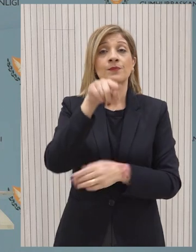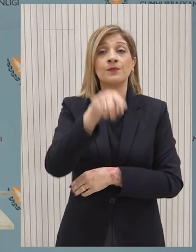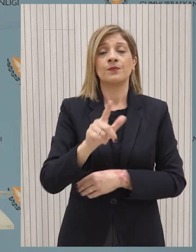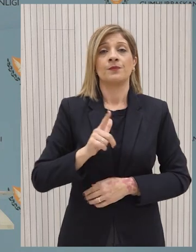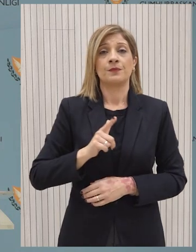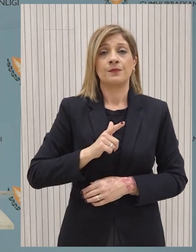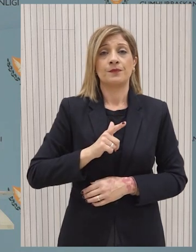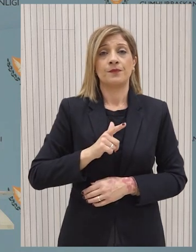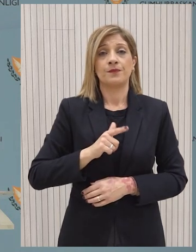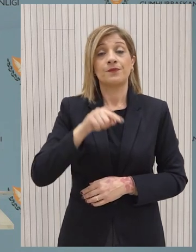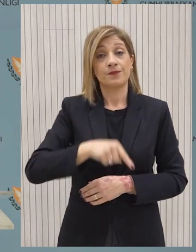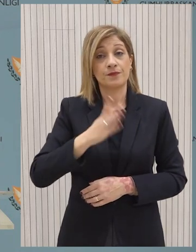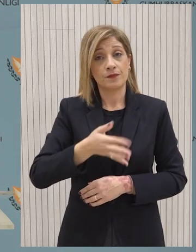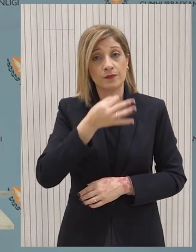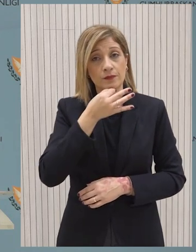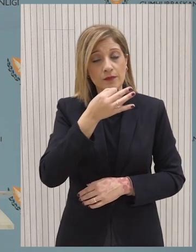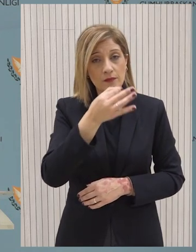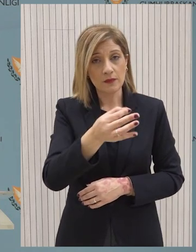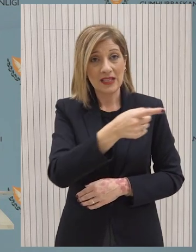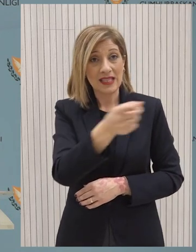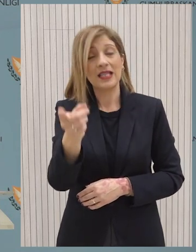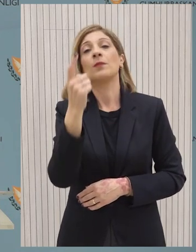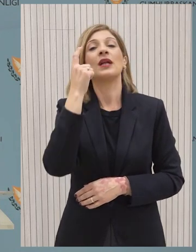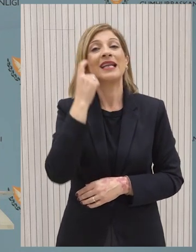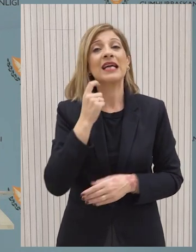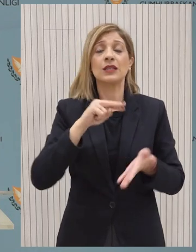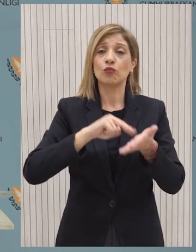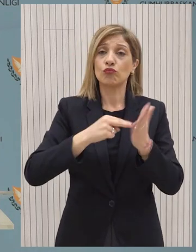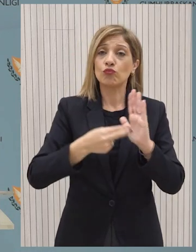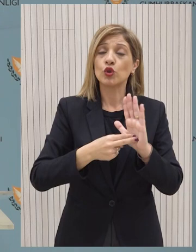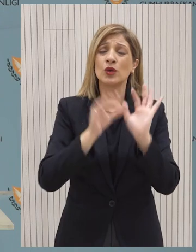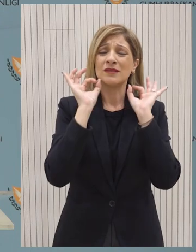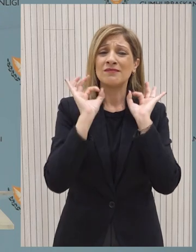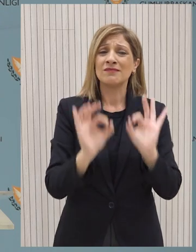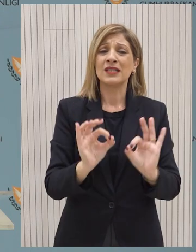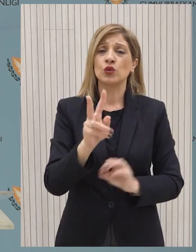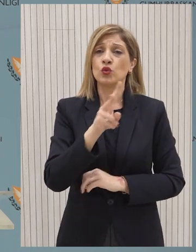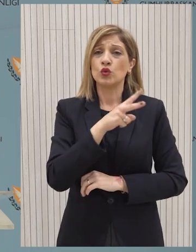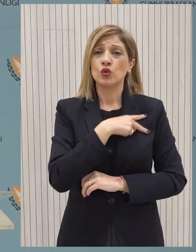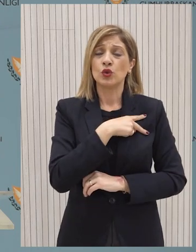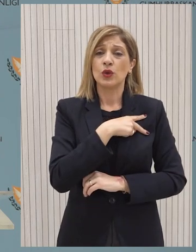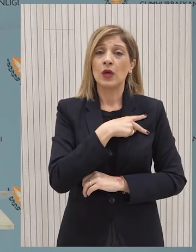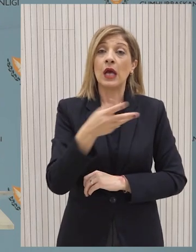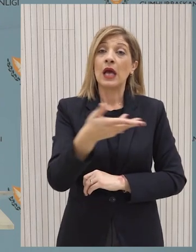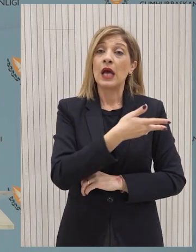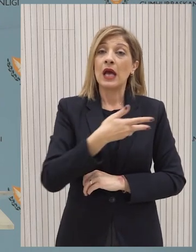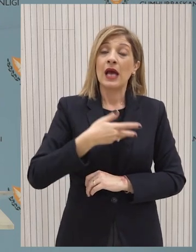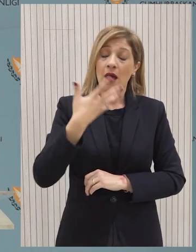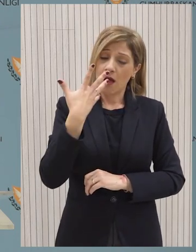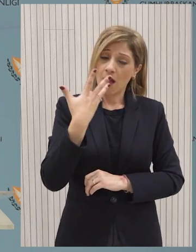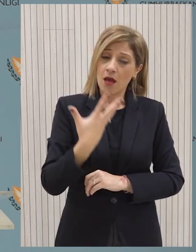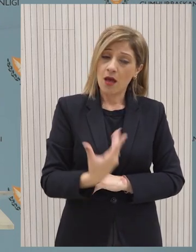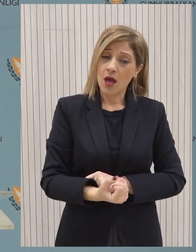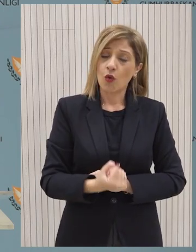το οποίο μπορώ να σας πω και νομίζω ότι σε αυτό θα πρέπει να είμαστε και κάθετη αλλά και όσο πιο ξεκαθαρή μπορούμε ότι έχουμε ναι την